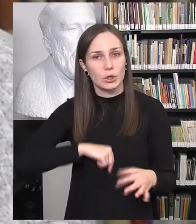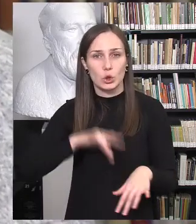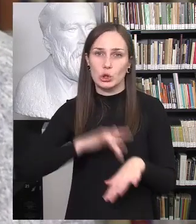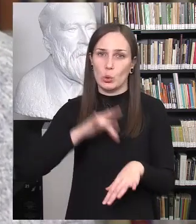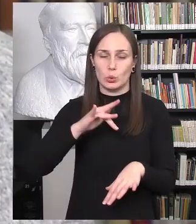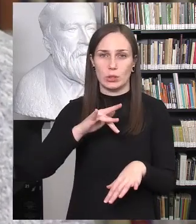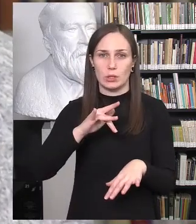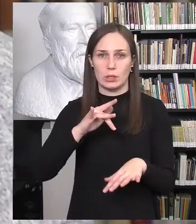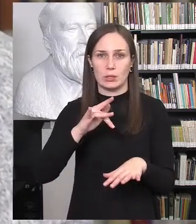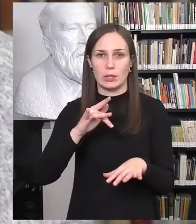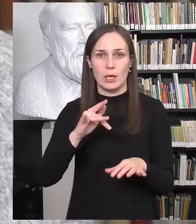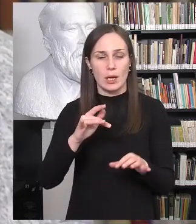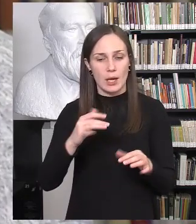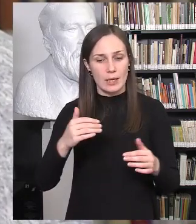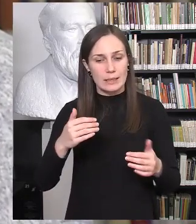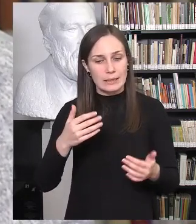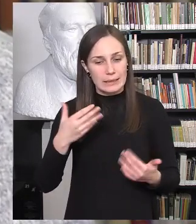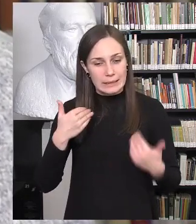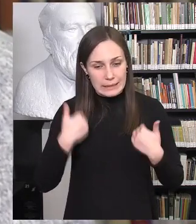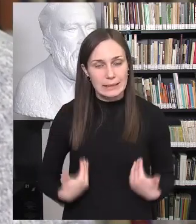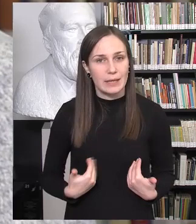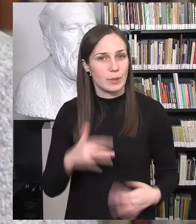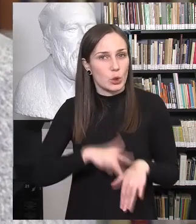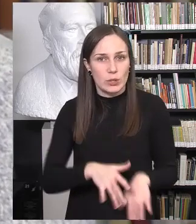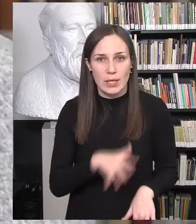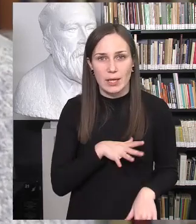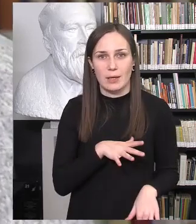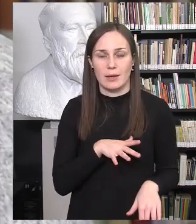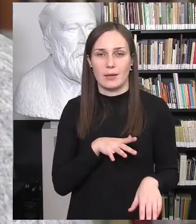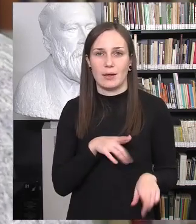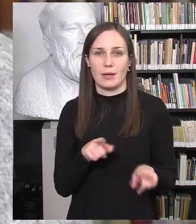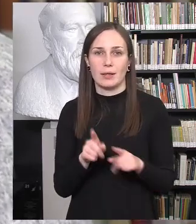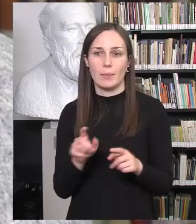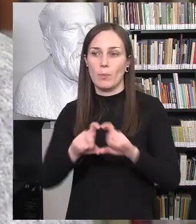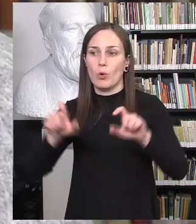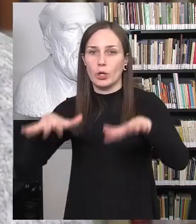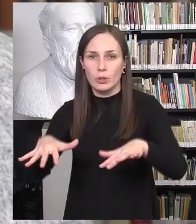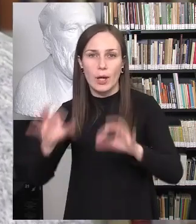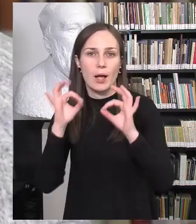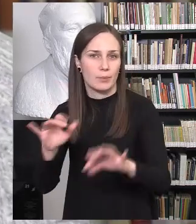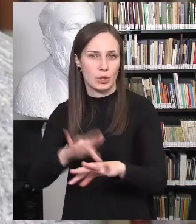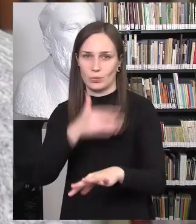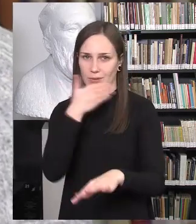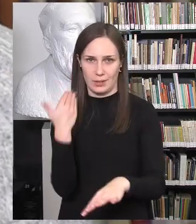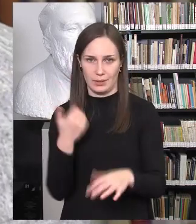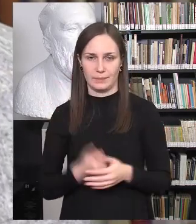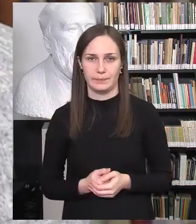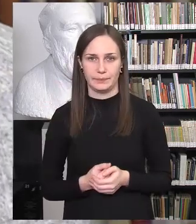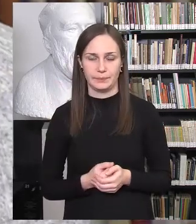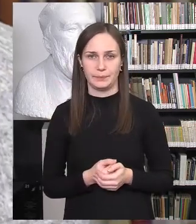pakankamai savimi ir pakankamai jaukiai būdami mokykloje. Nes